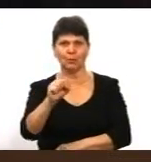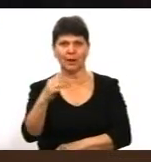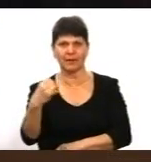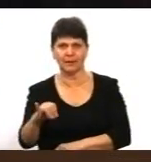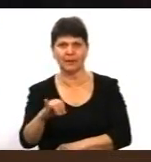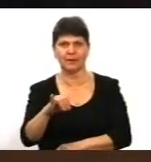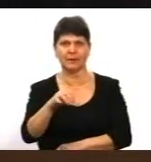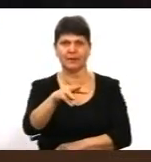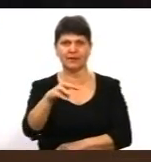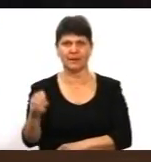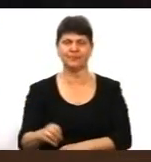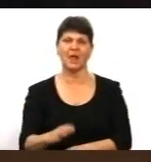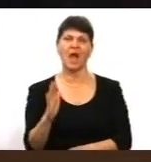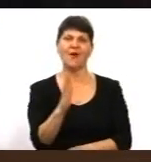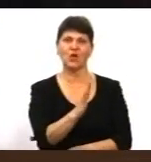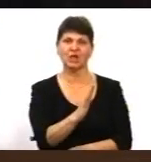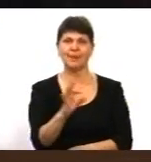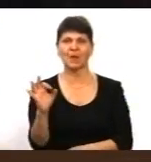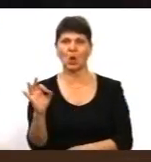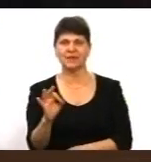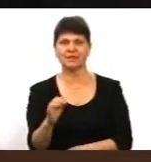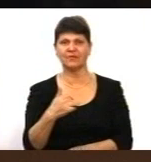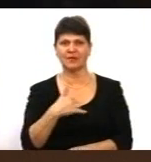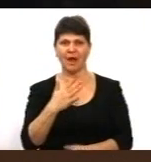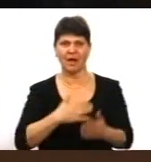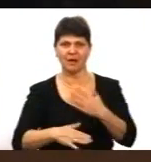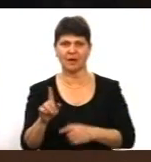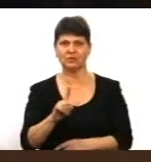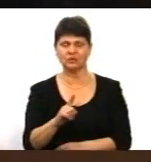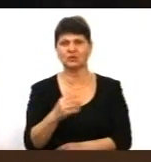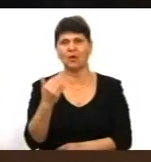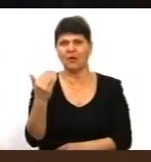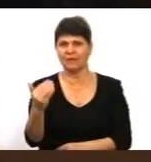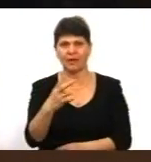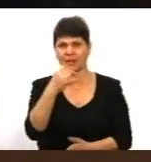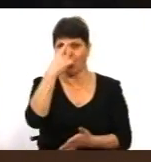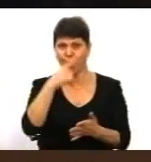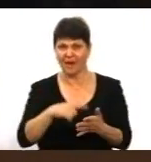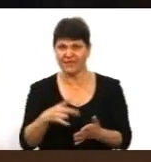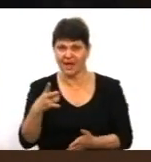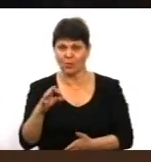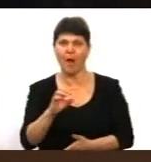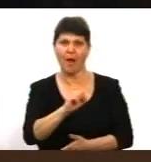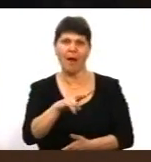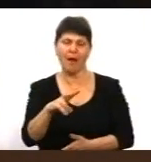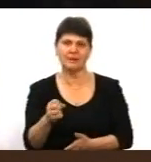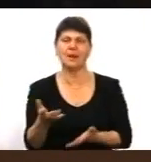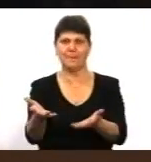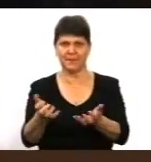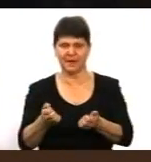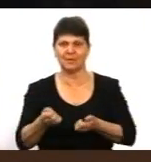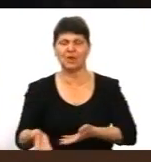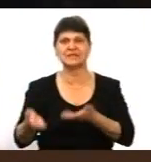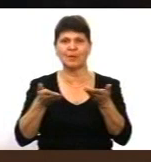Володимир Олександрович, я радий, що ви хоч якось не впевнено, але прийняли запрошення провести дебати.